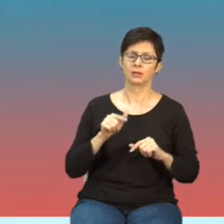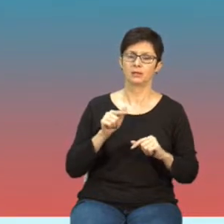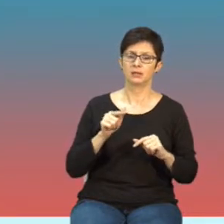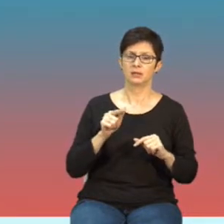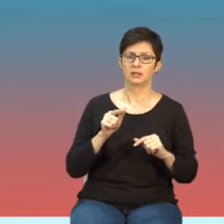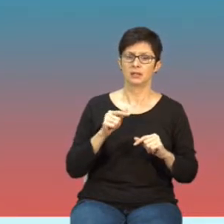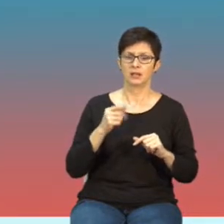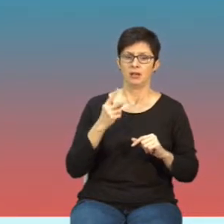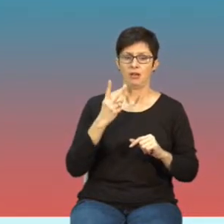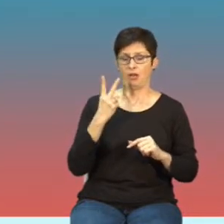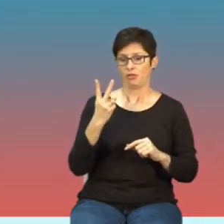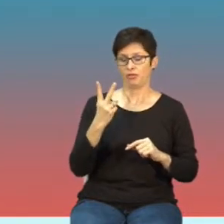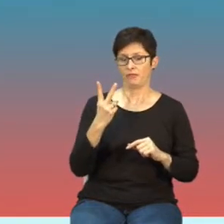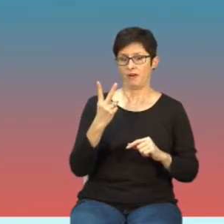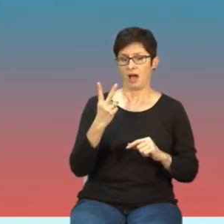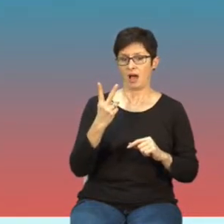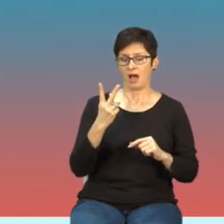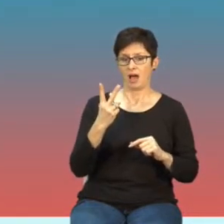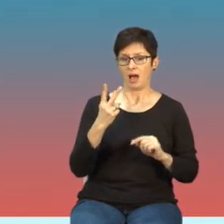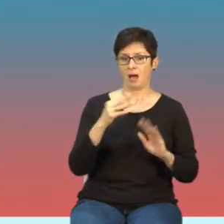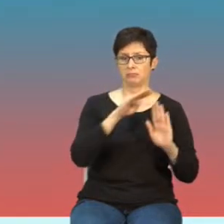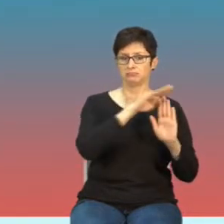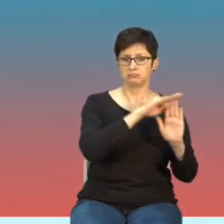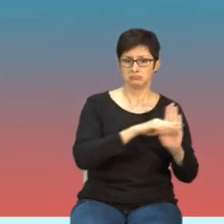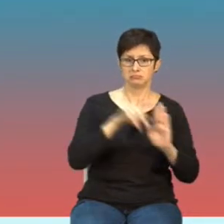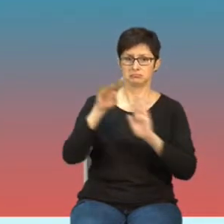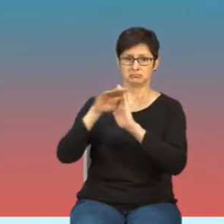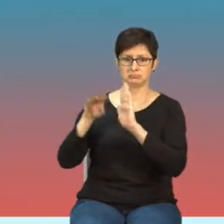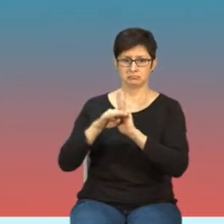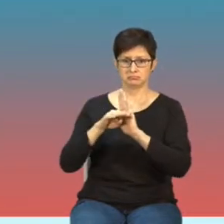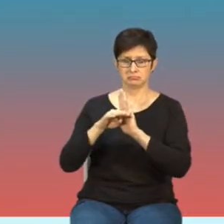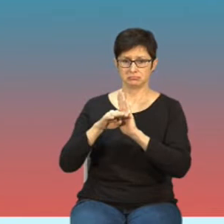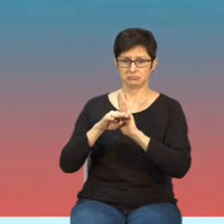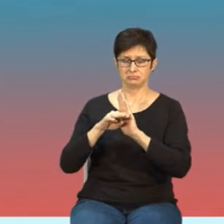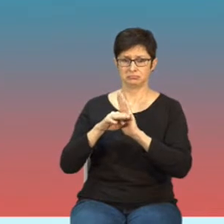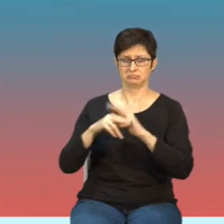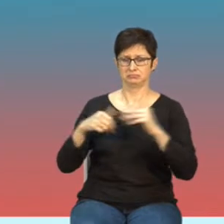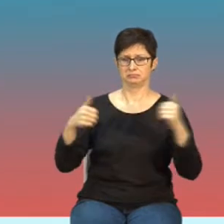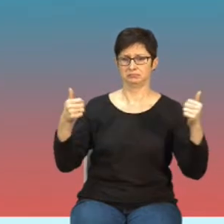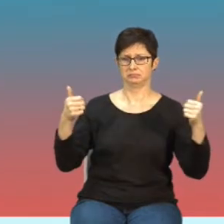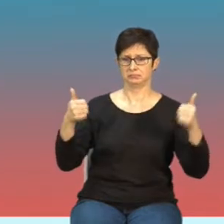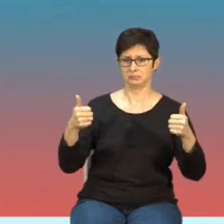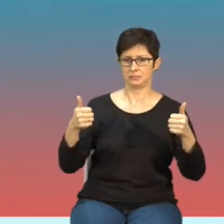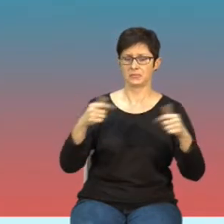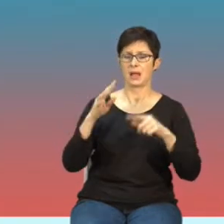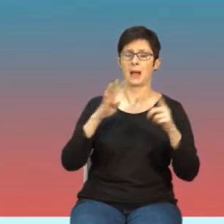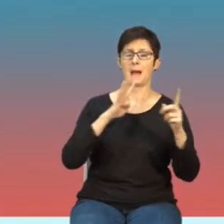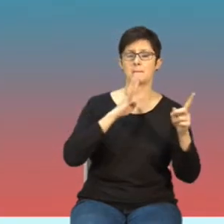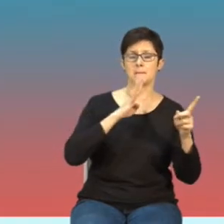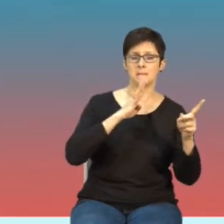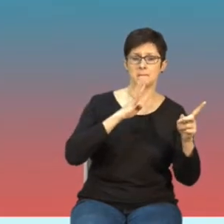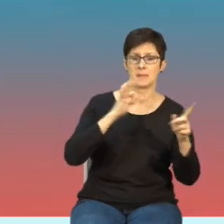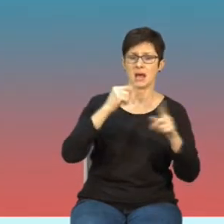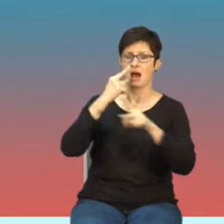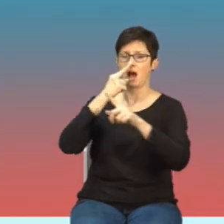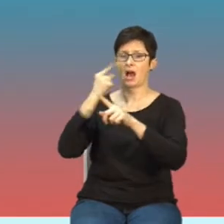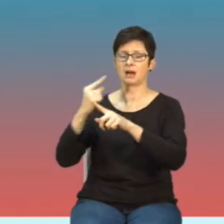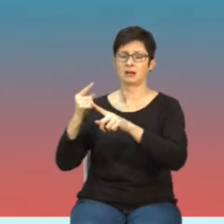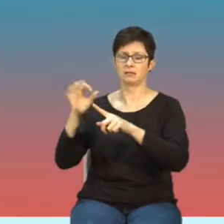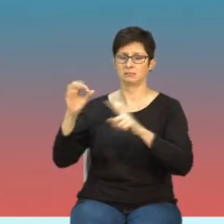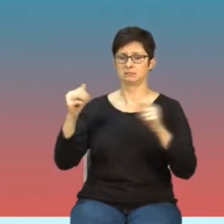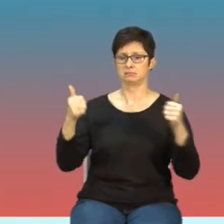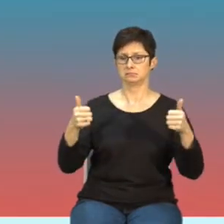dwa przeciwstawne poglądy, to znaczy amerykański i radziecki,